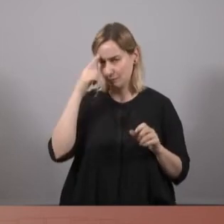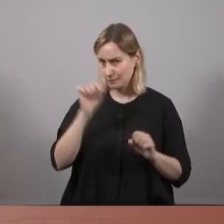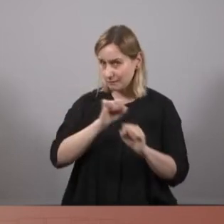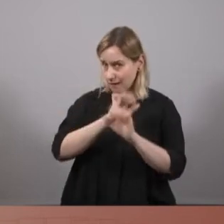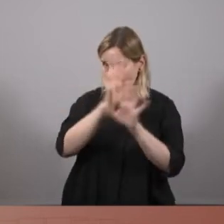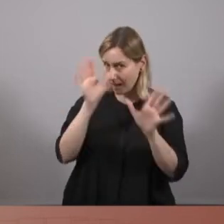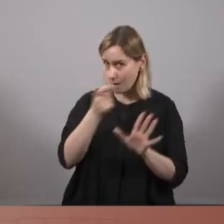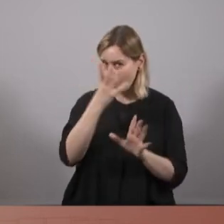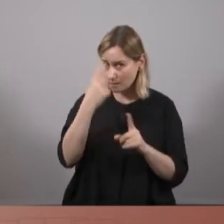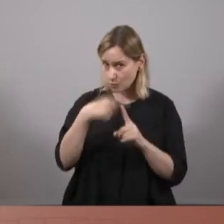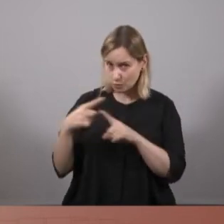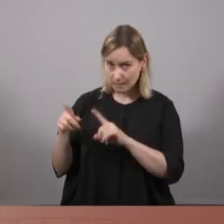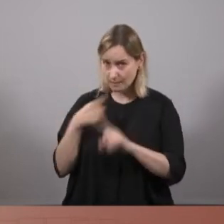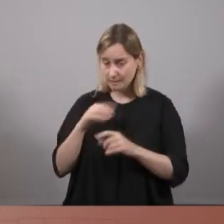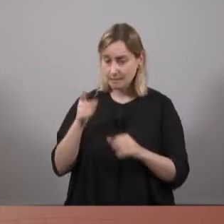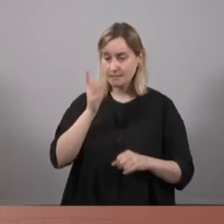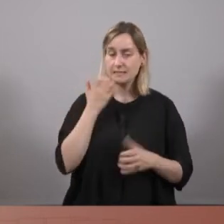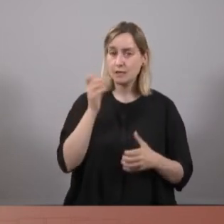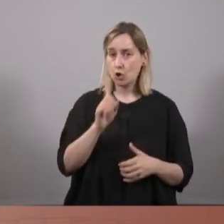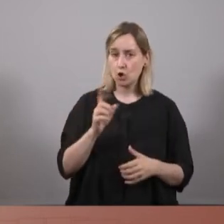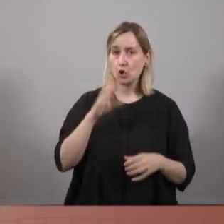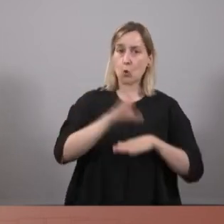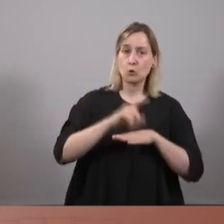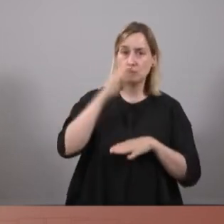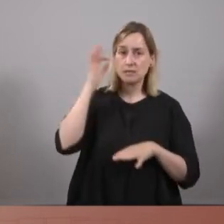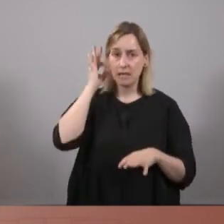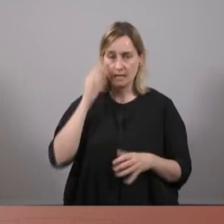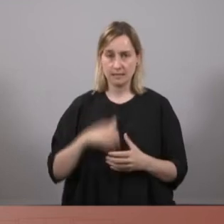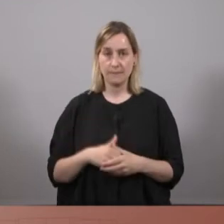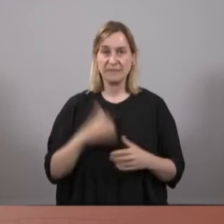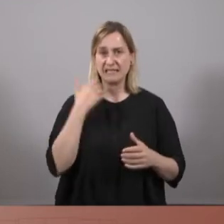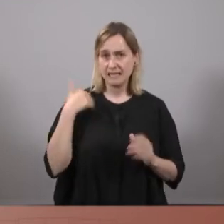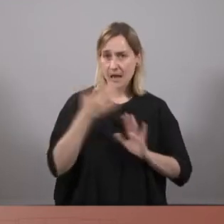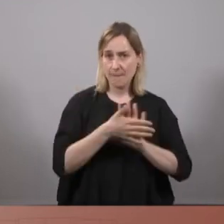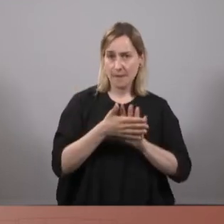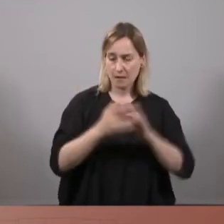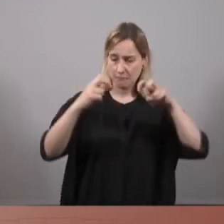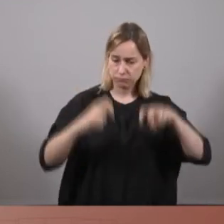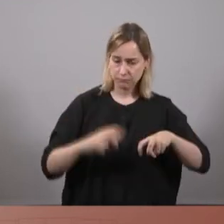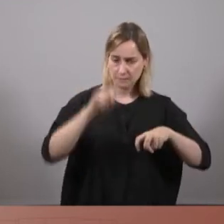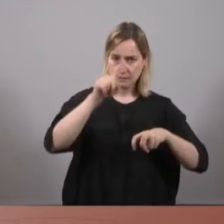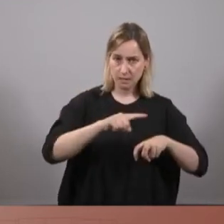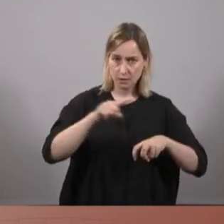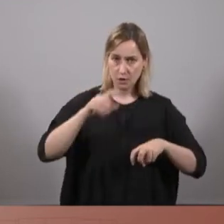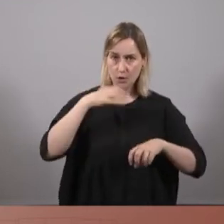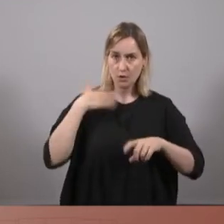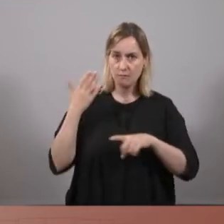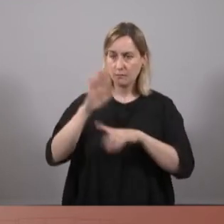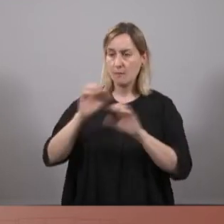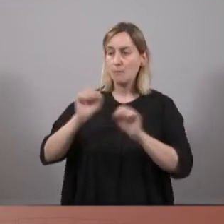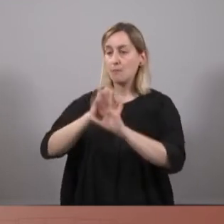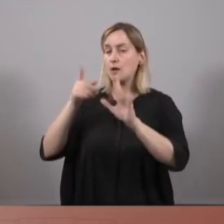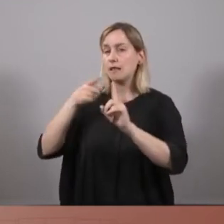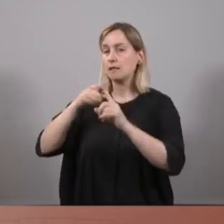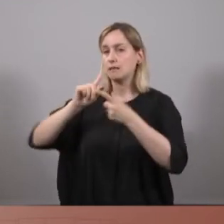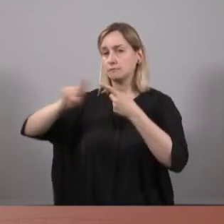algunes coses als seus consellers i conselleres. Si han parlat, si han segut a parlar i vostè els ha deixat clares